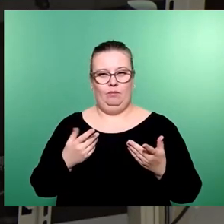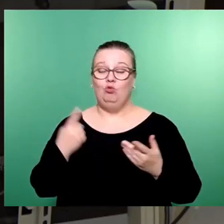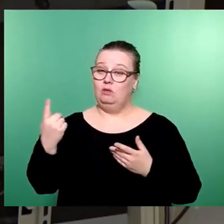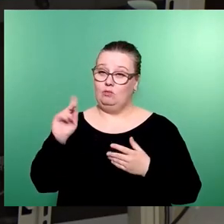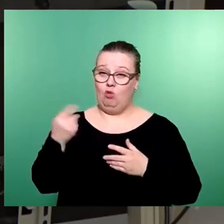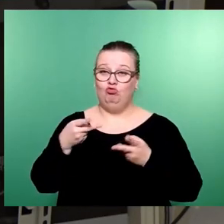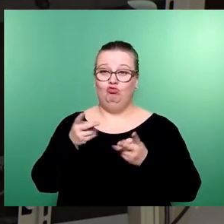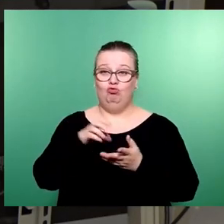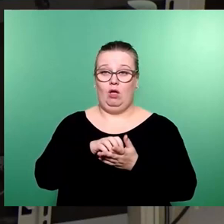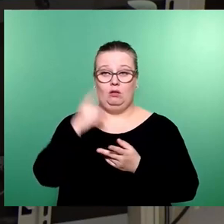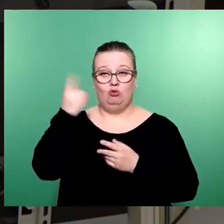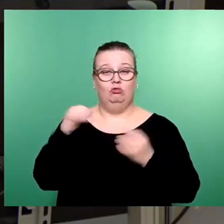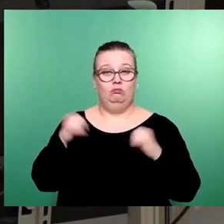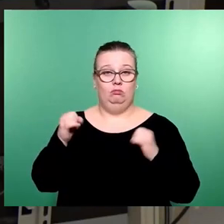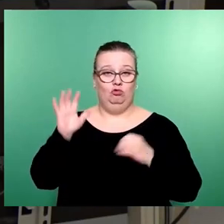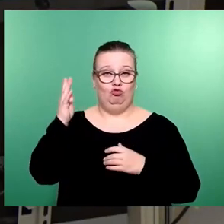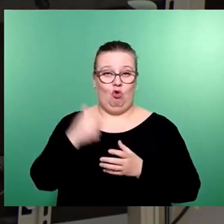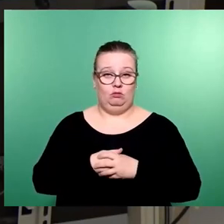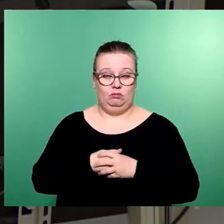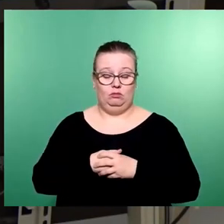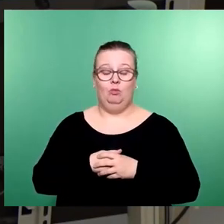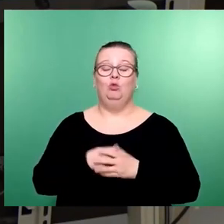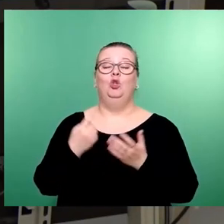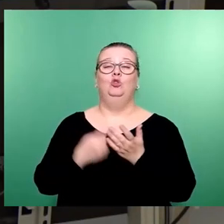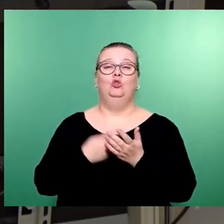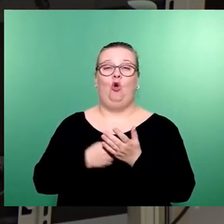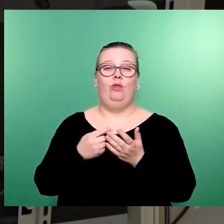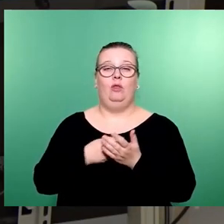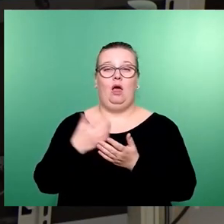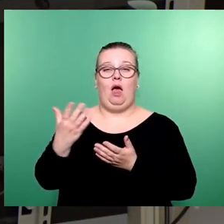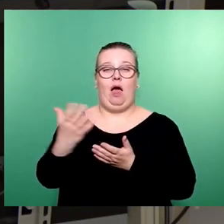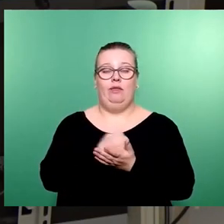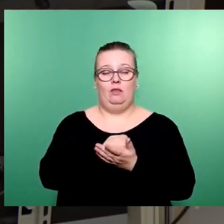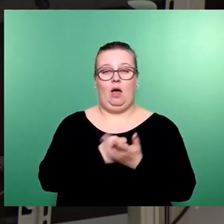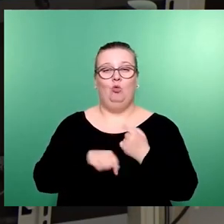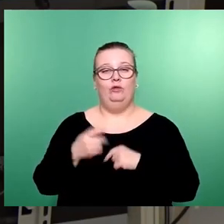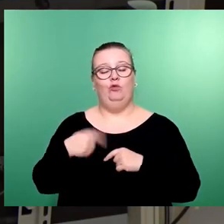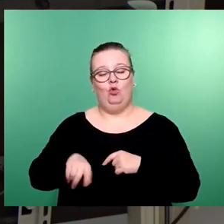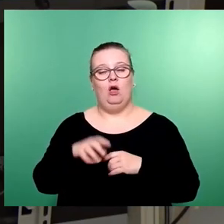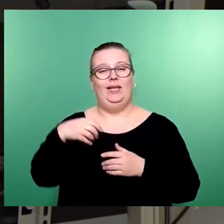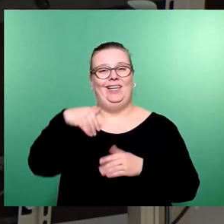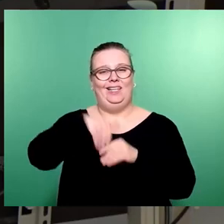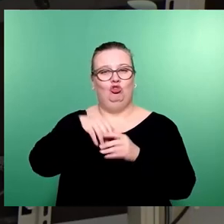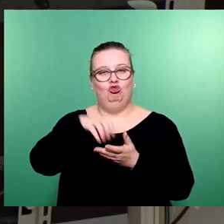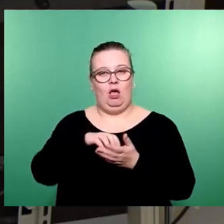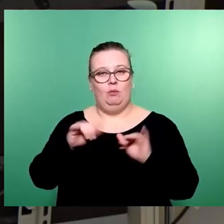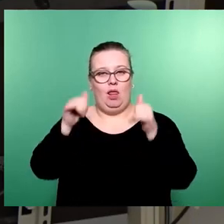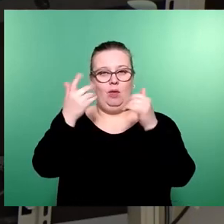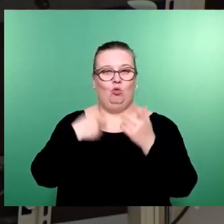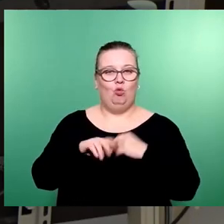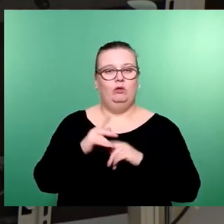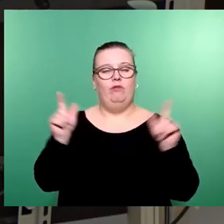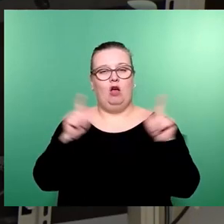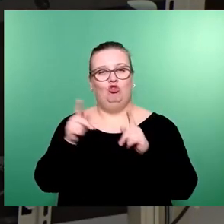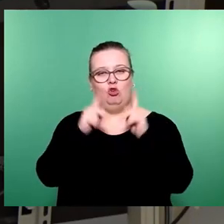Stadtrat schon beschlossen wurde. Die Sondernutzungseinnahmen sind reduziert, um zur Belebung der Innenstadt, Entwicklungen neuer Veranstaltungskonzepte und ähnlichen dort